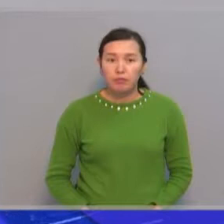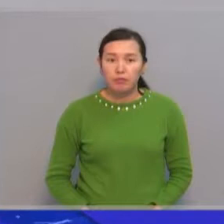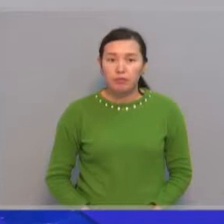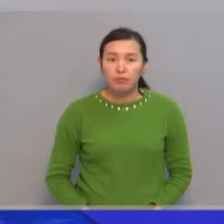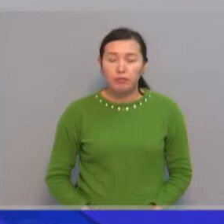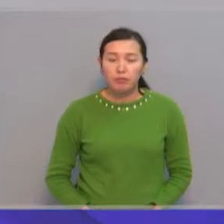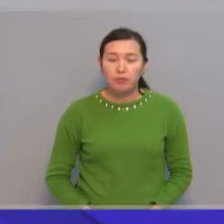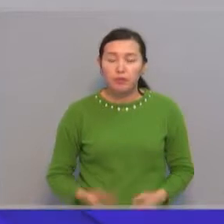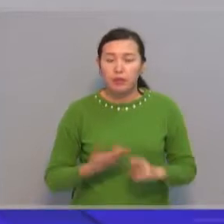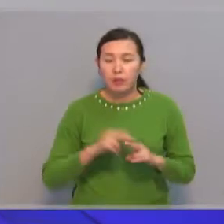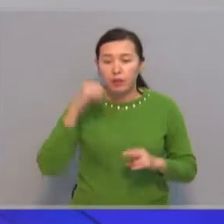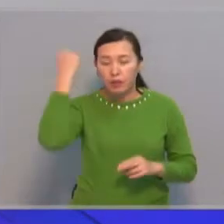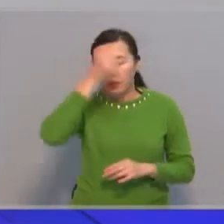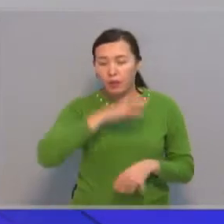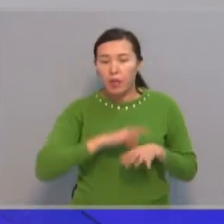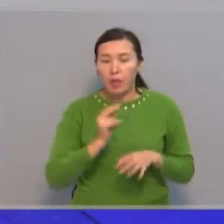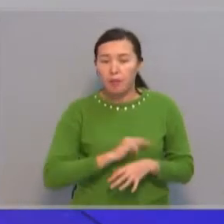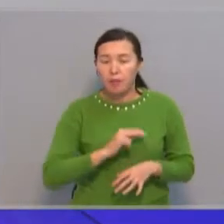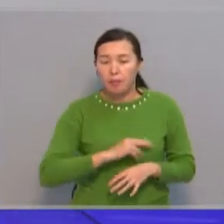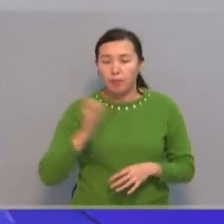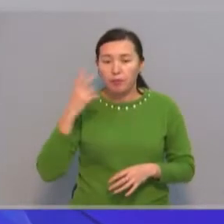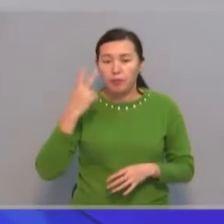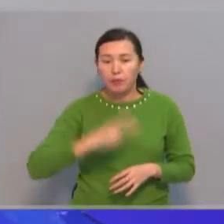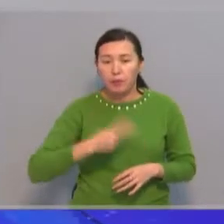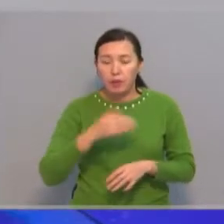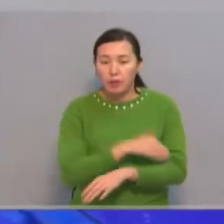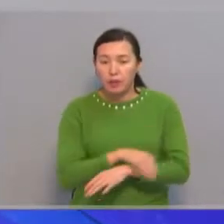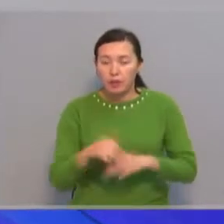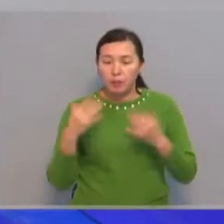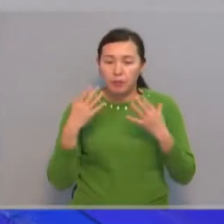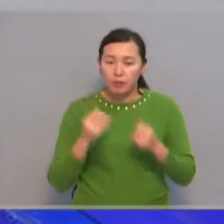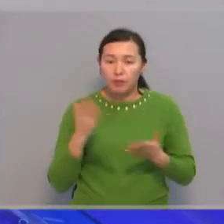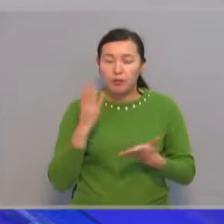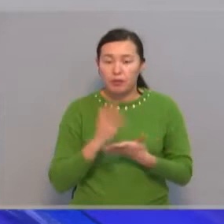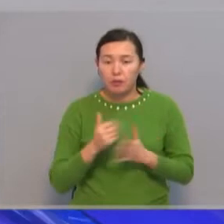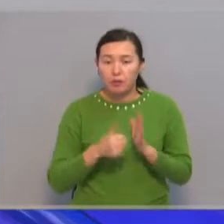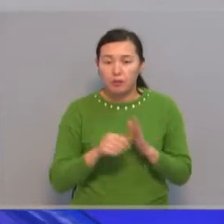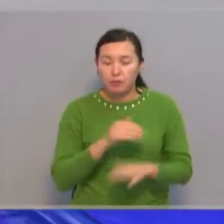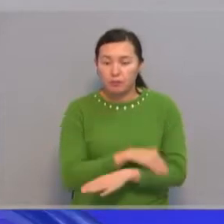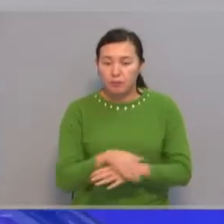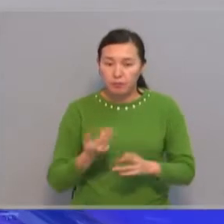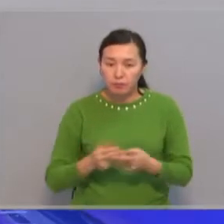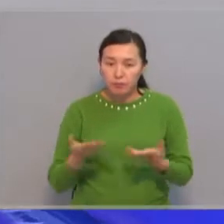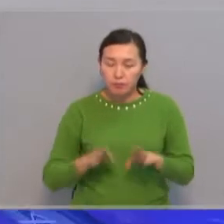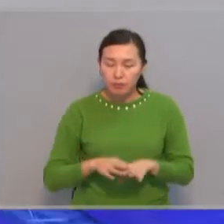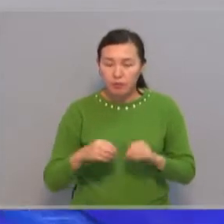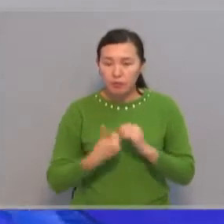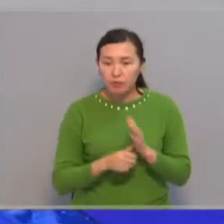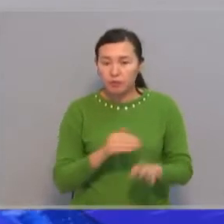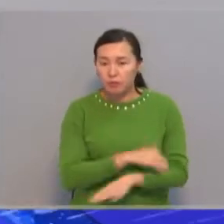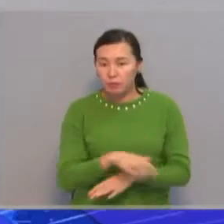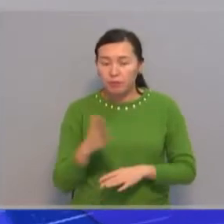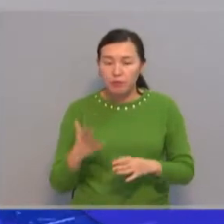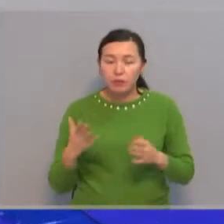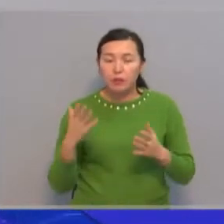В текущем году ведутся работы по освещению 22 улиц. На сегодняшний день освещено 6 улиц. Остальные 16 улиц будут